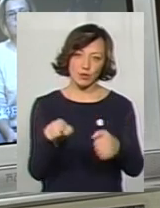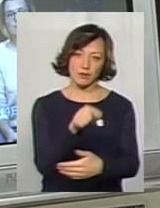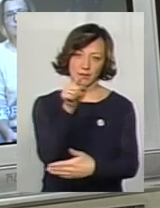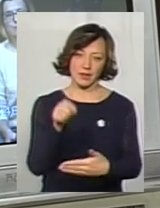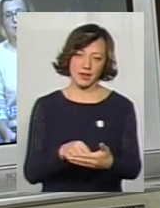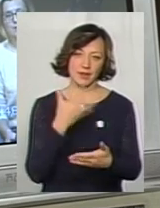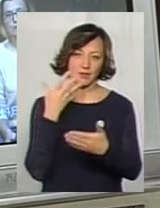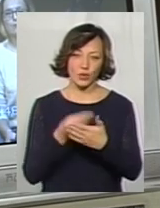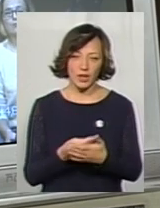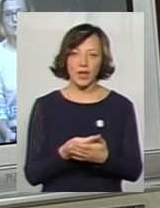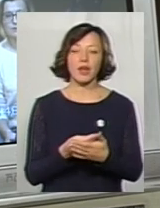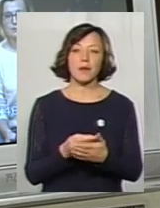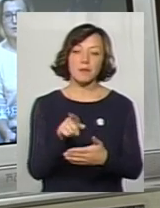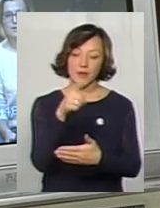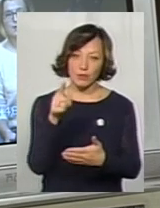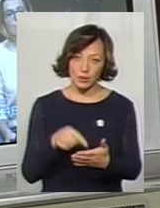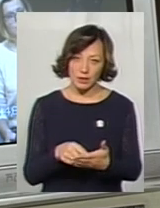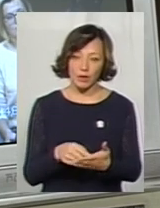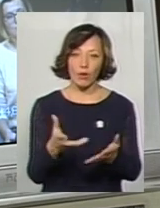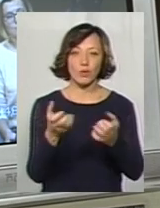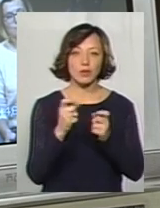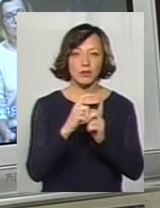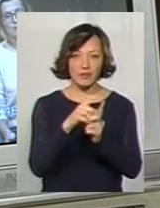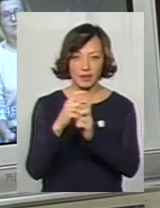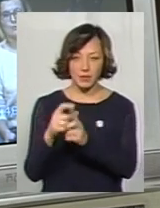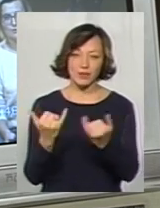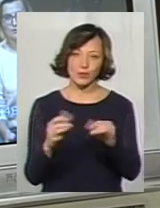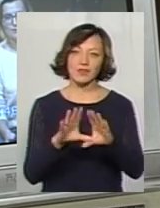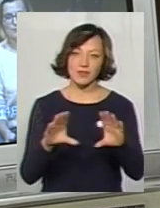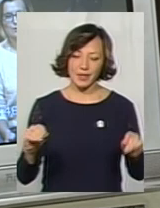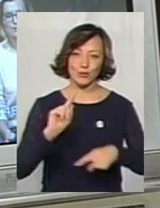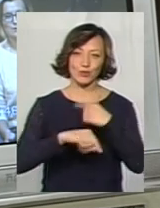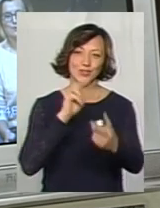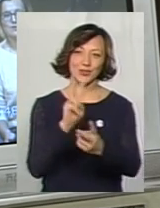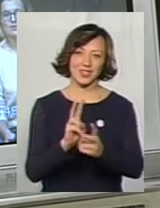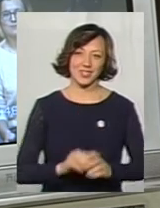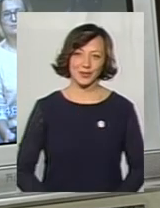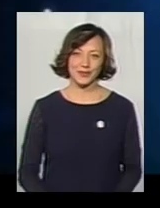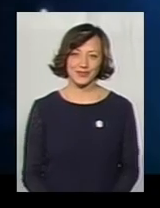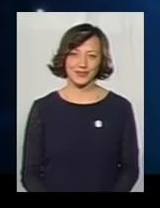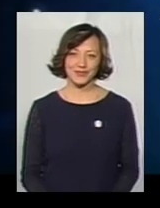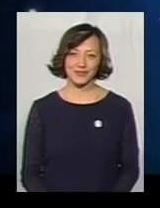поставити свої питання. Тому ставте питання, отримаєте відповідь, а на сьогодні все. До наступних зустрічей.